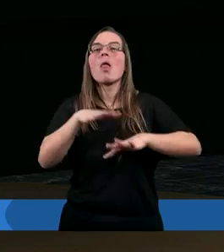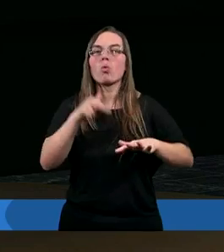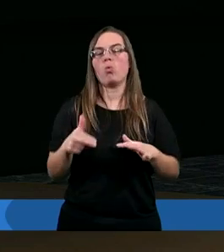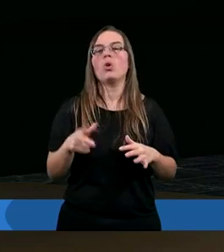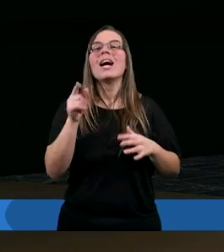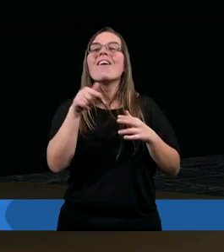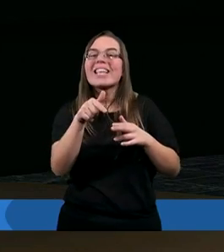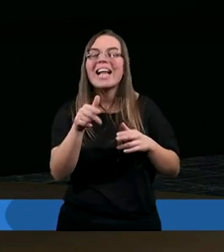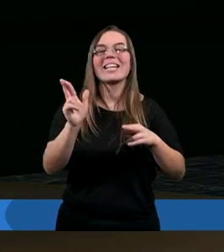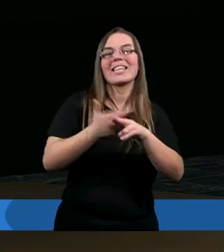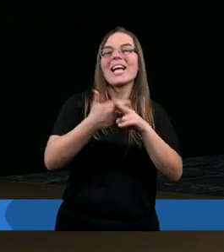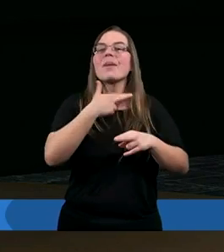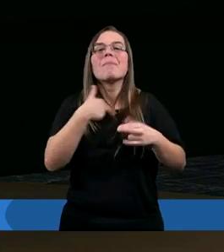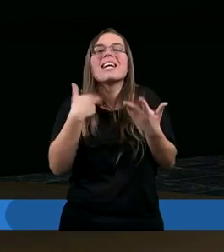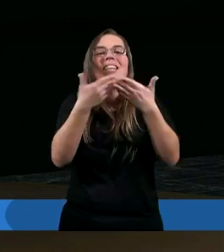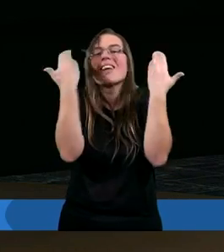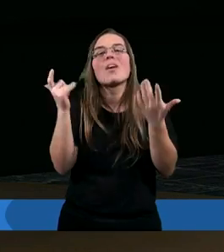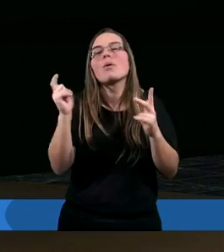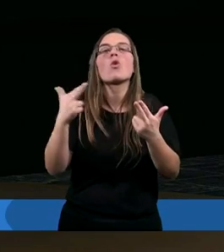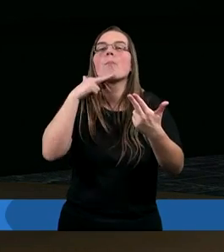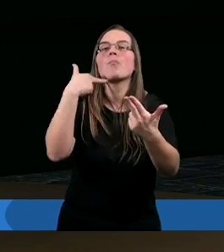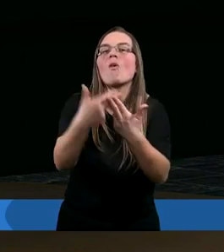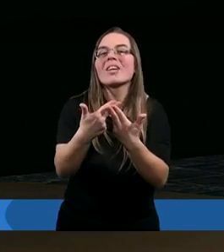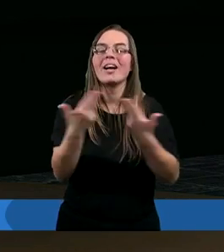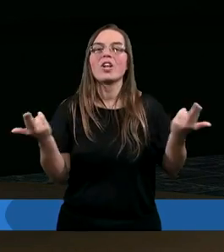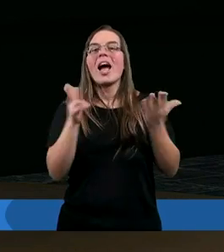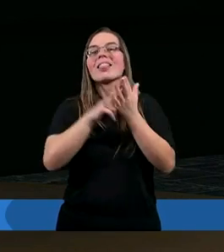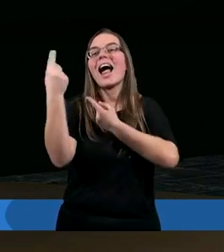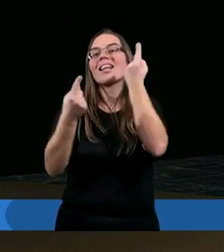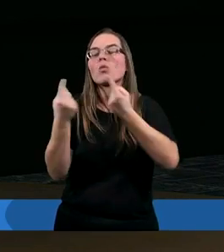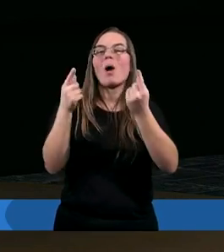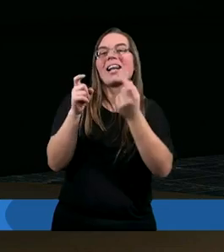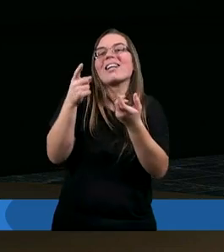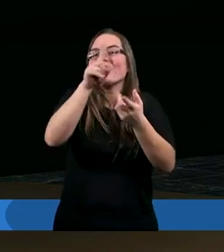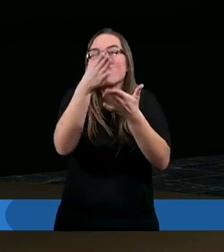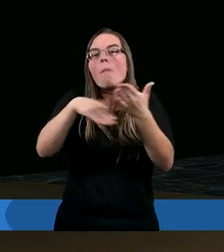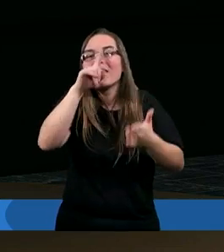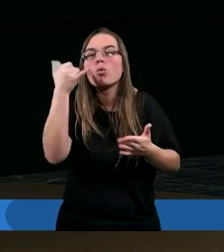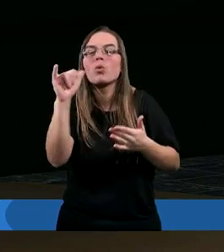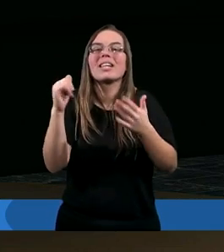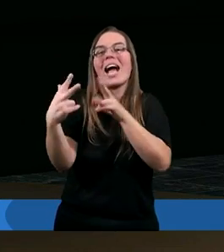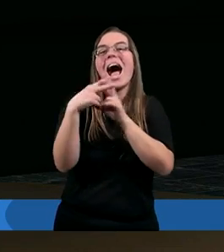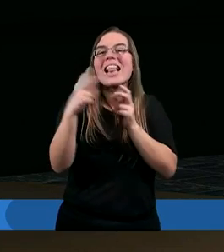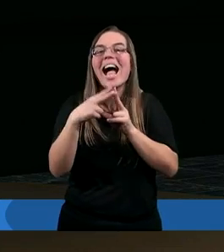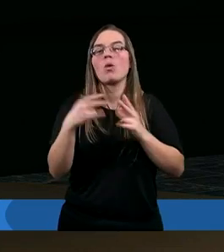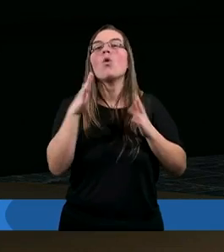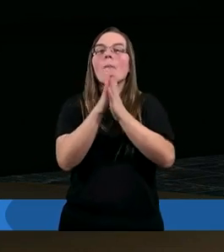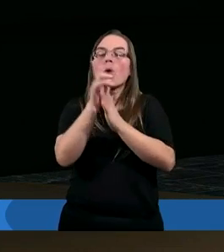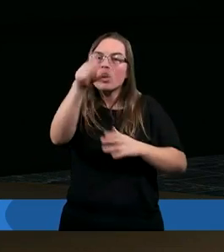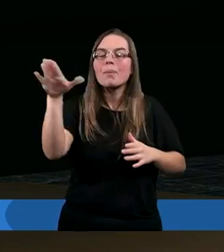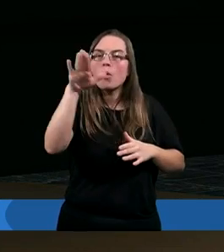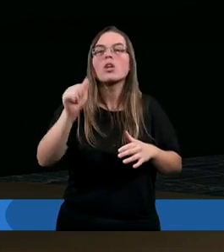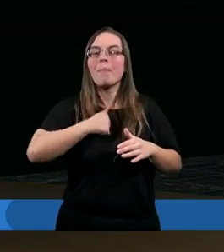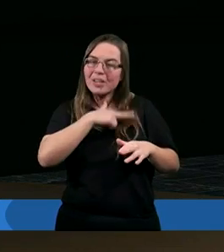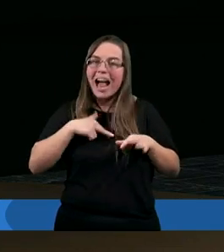wtedy kiedy nie wiemy co odpowiedzieć na sytuację w której jesteśmy proszę Panie Boże